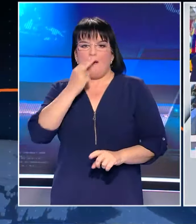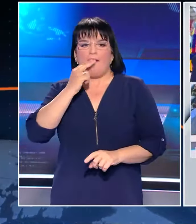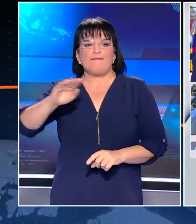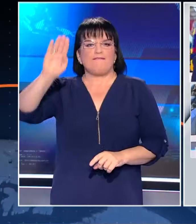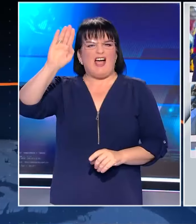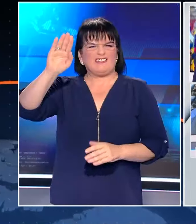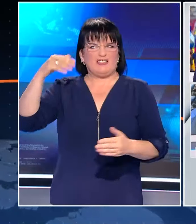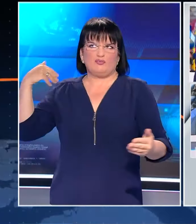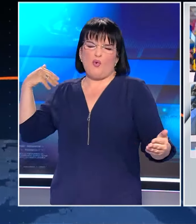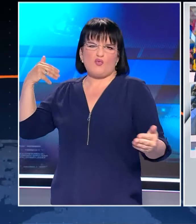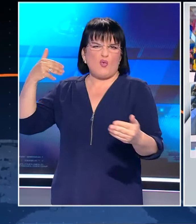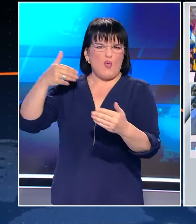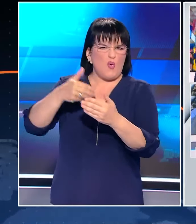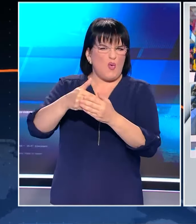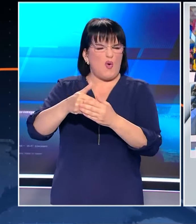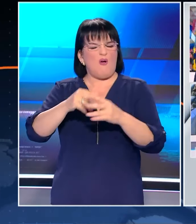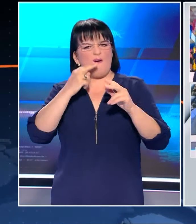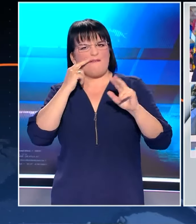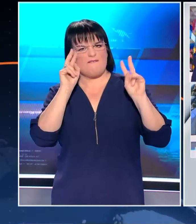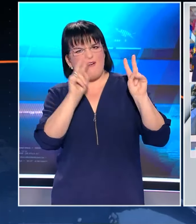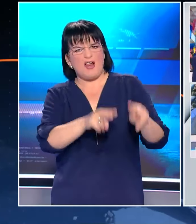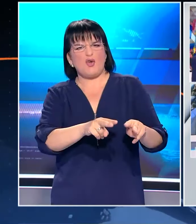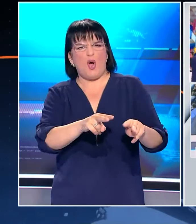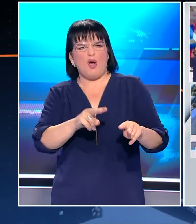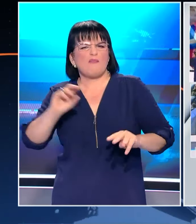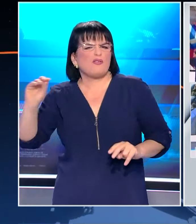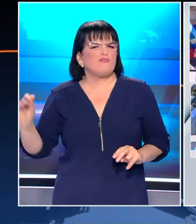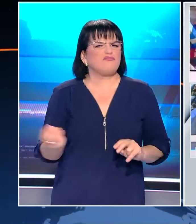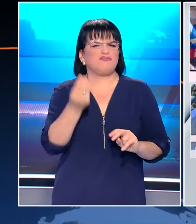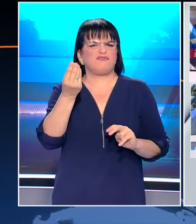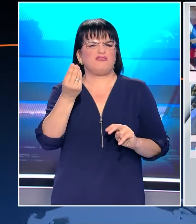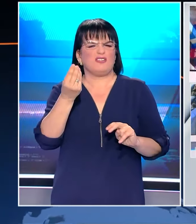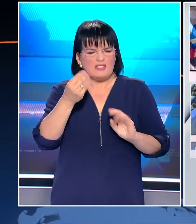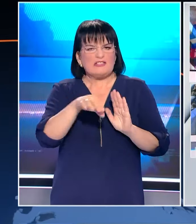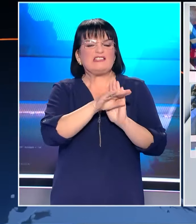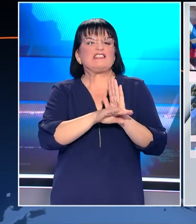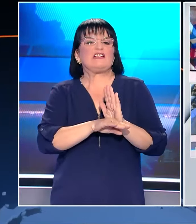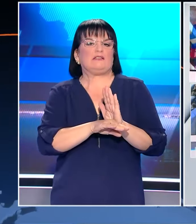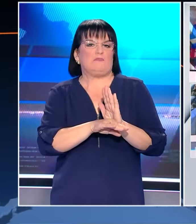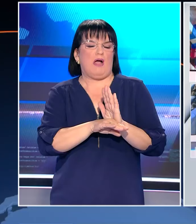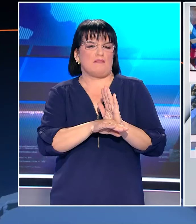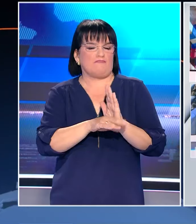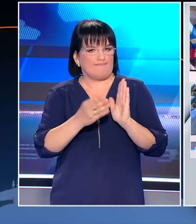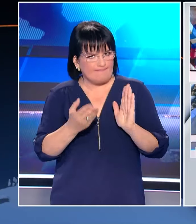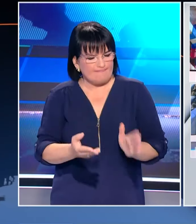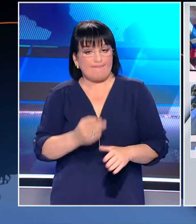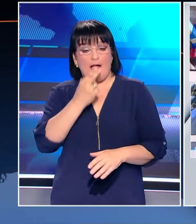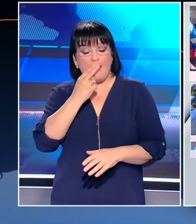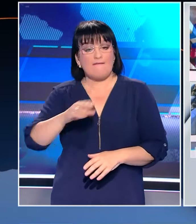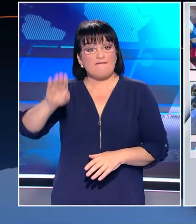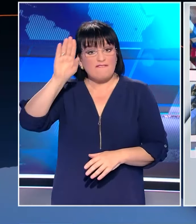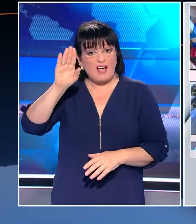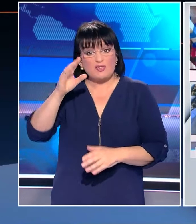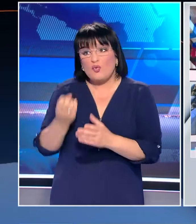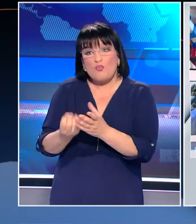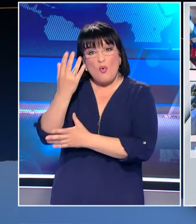διαχρονικά είναι ένα φαινόμενο το οποίο βγαίνει μέσα από τα ίδια τα σπλάχνα αυτού του συστήματος που ζούμε. Ο φασισμός τώρα